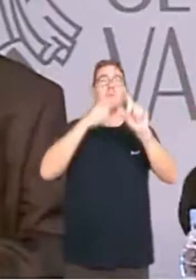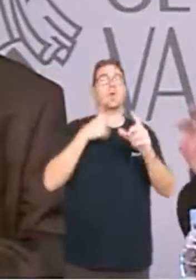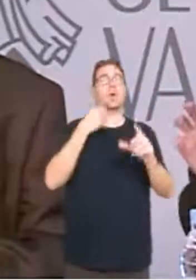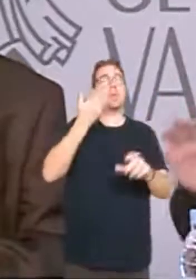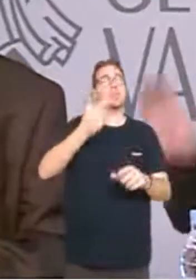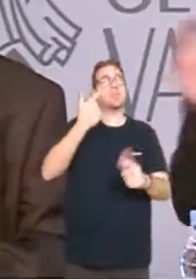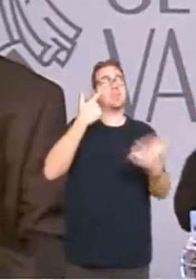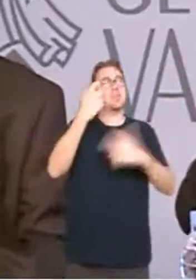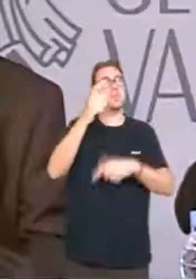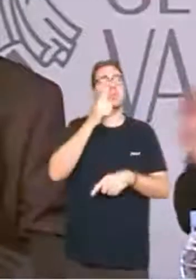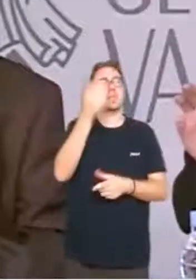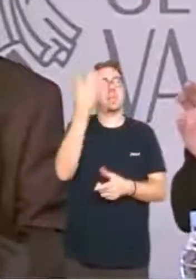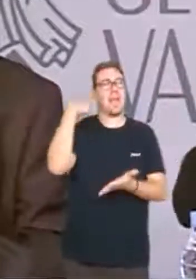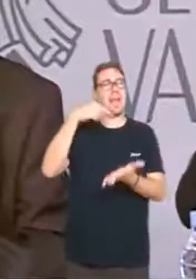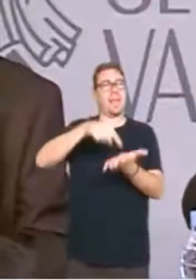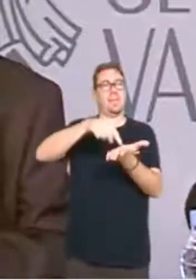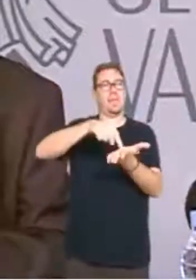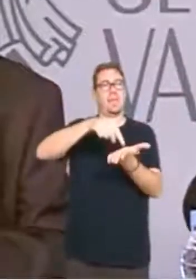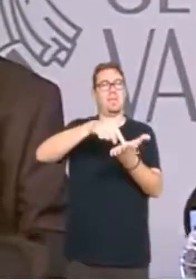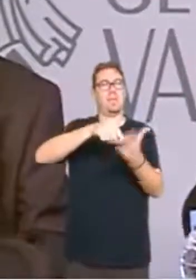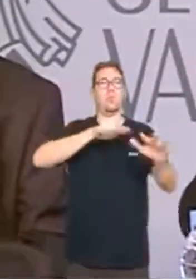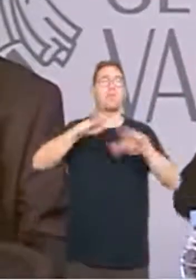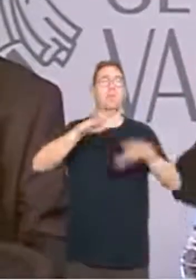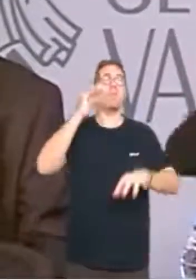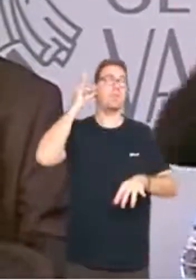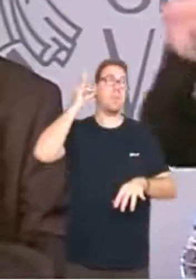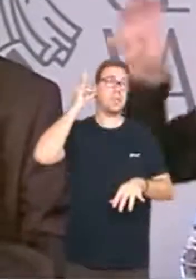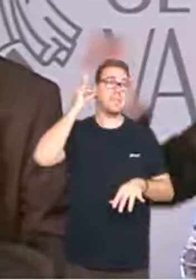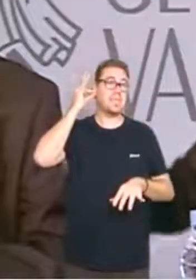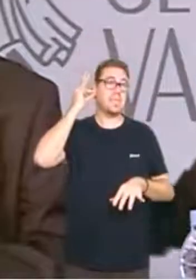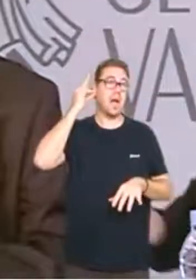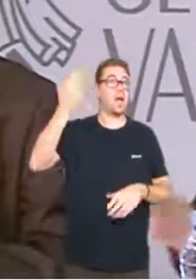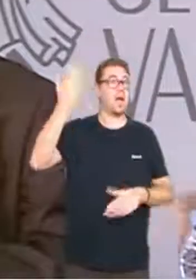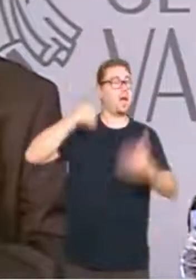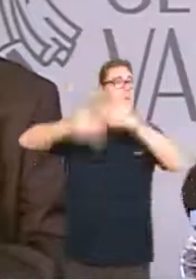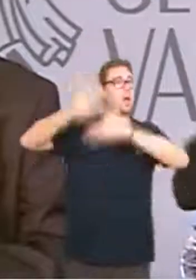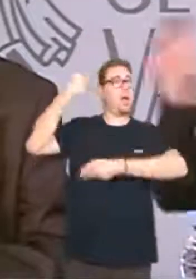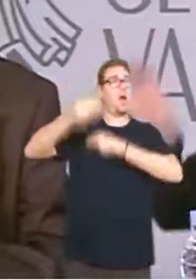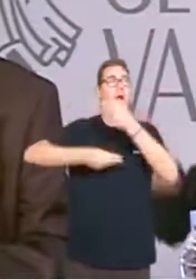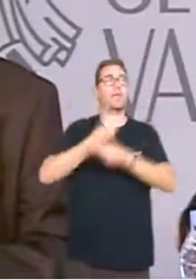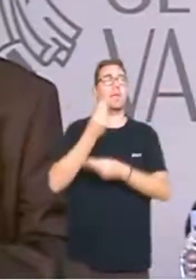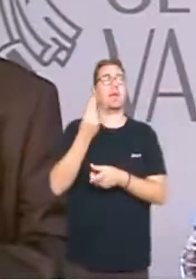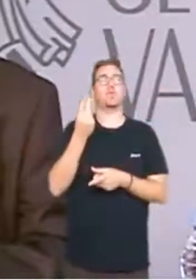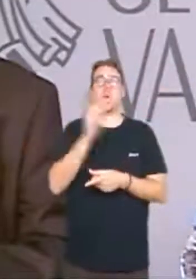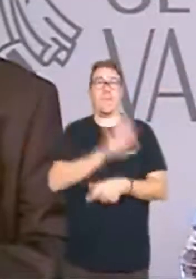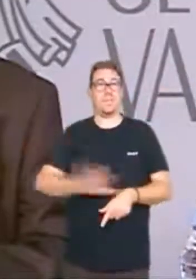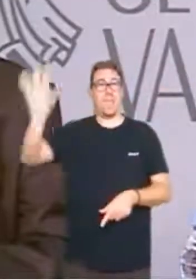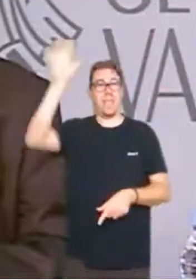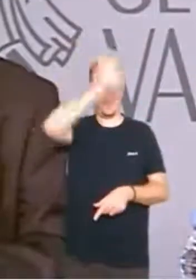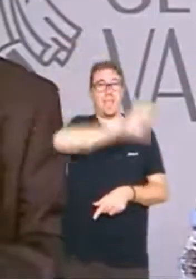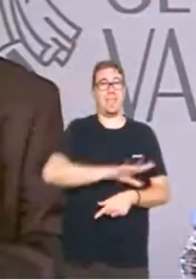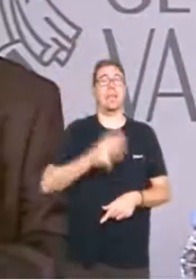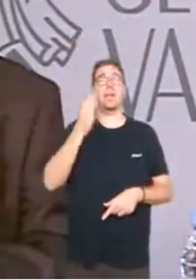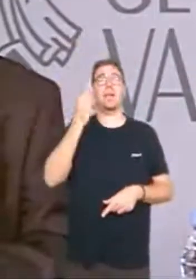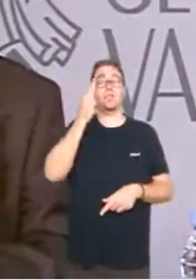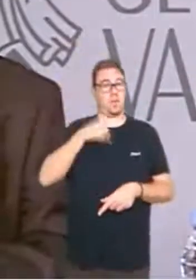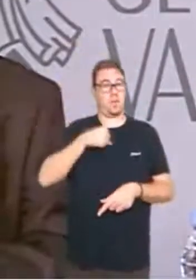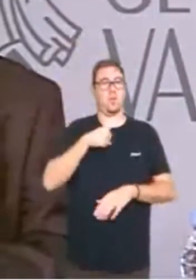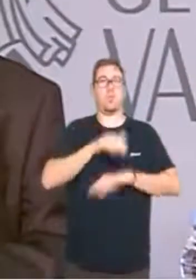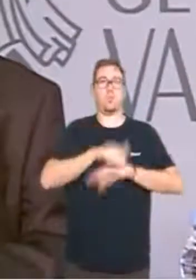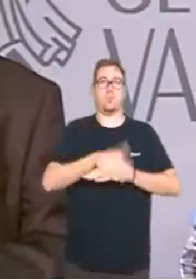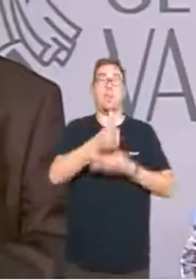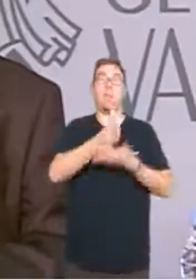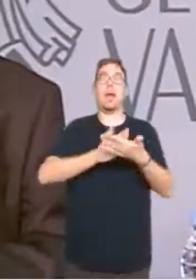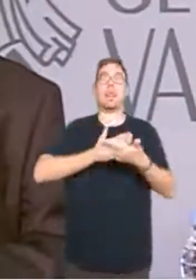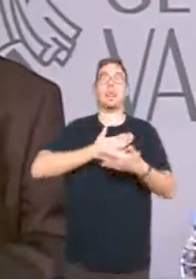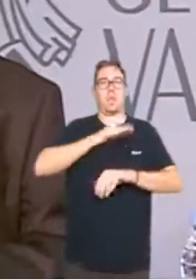perquè era la reivindicació que el moviment feminista havia fet en l'Estat, en el conjunt de l'Estat, i nosaltres complim la nostra part,